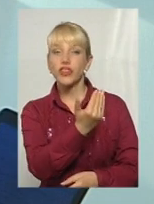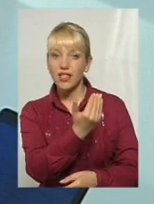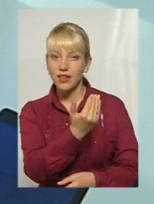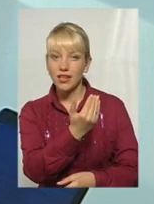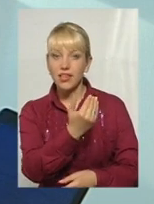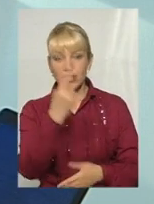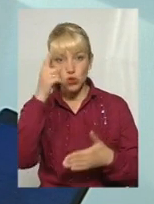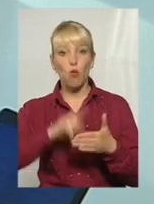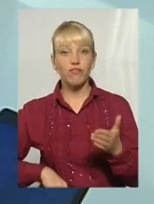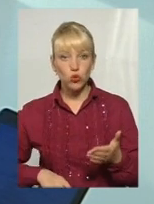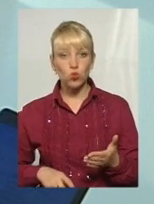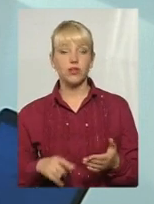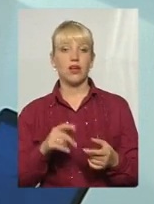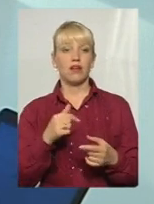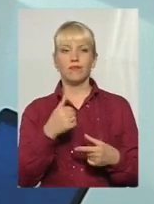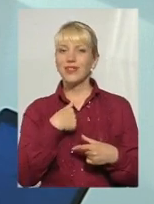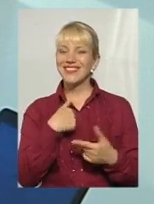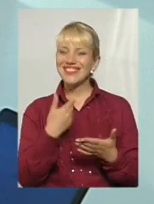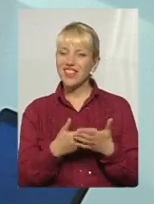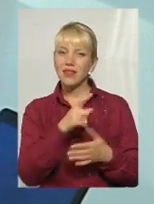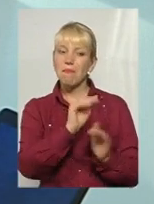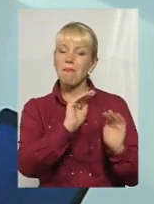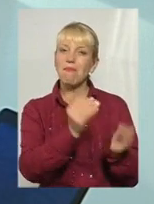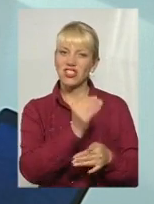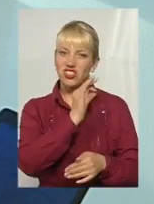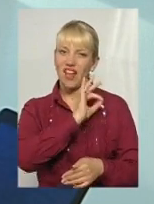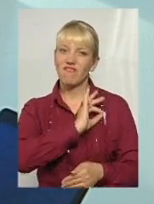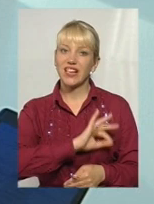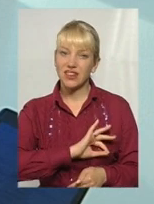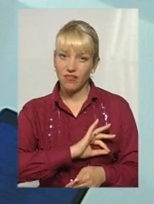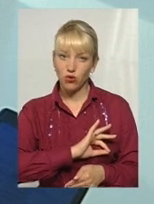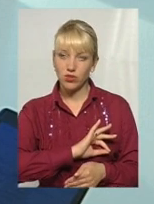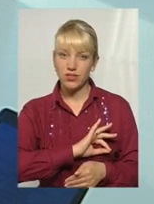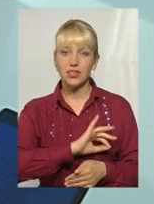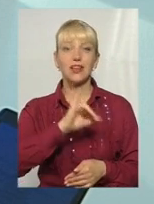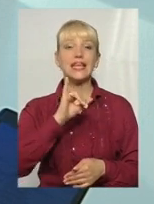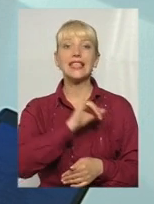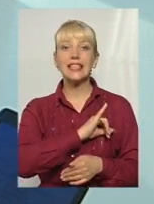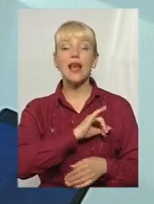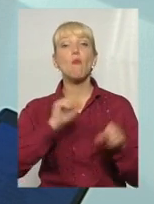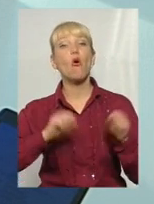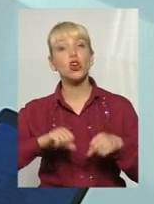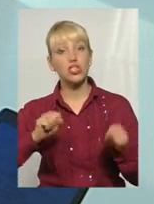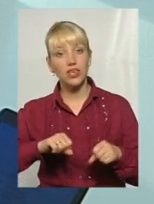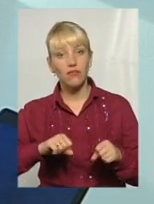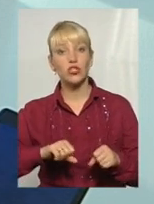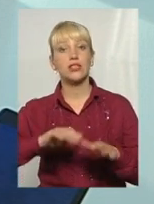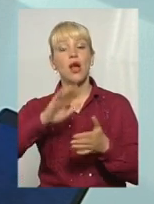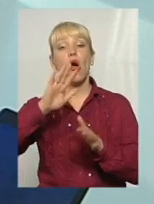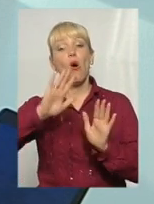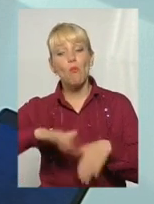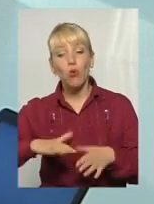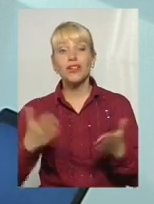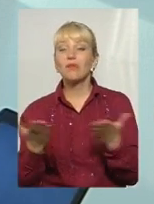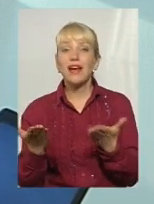Мені здається, там менше ефективності і можливості потім якимись чином